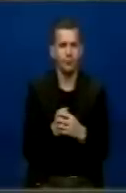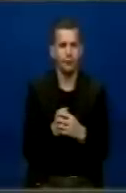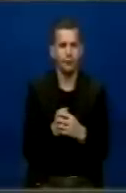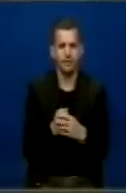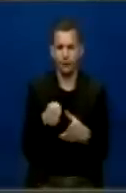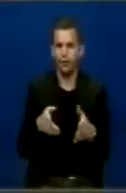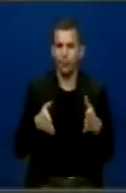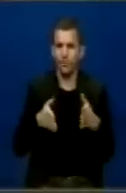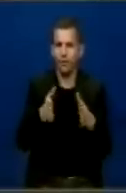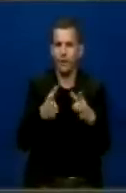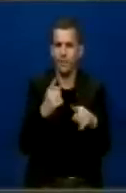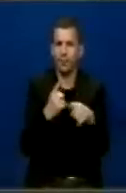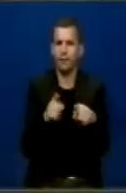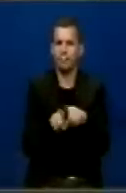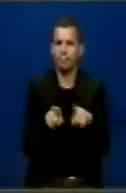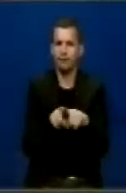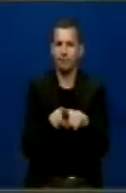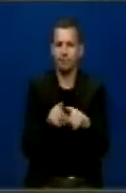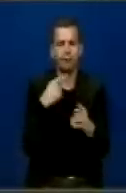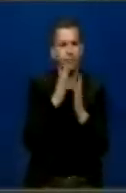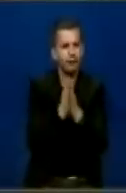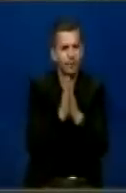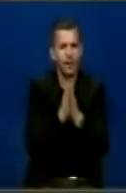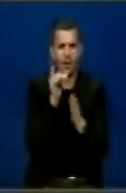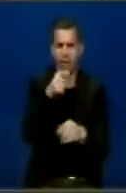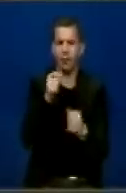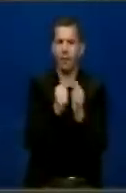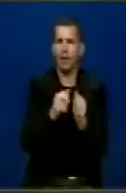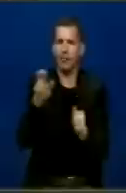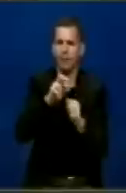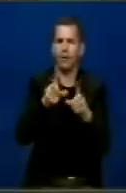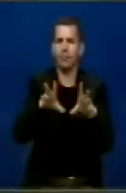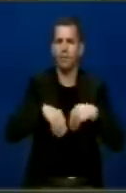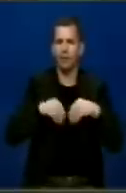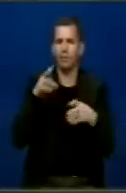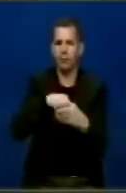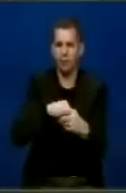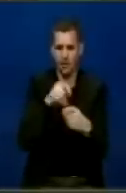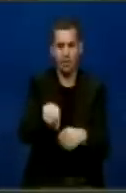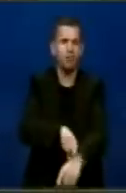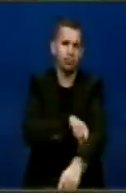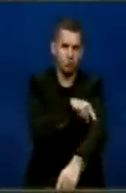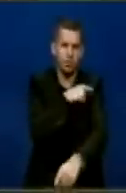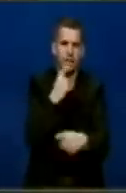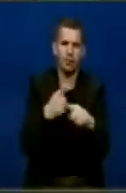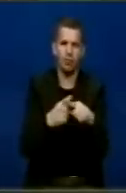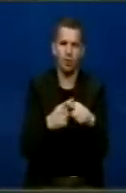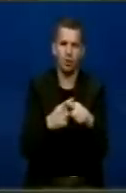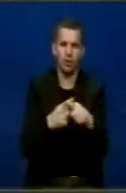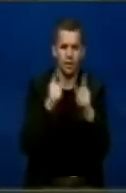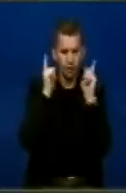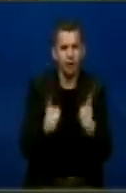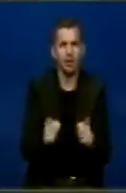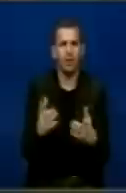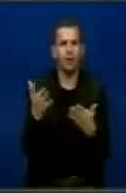kruësërit para bashkimin në Europian, që i lutit bashkimin në Europian për të apranuar. Atykjo është rrug shumë ma e gjatë dhe naturisht që nuk mund të jetë, do mësë